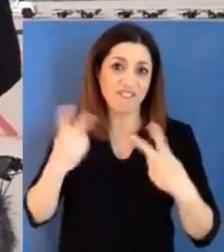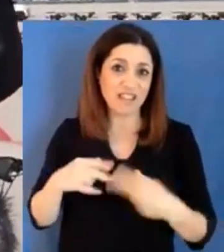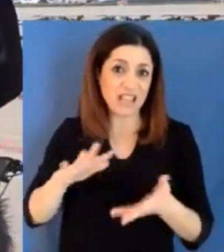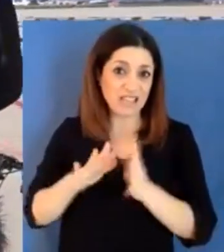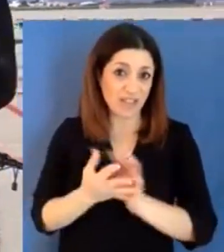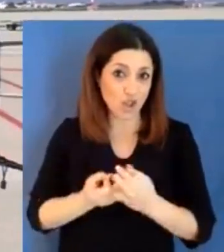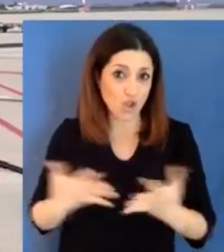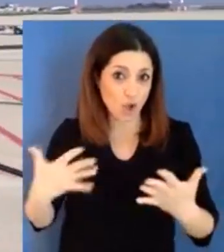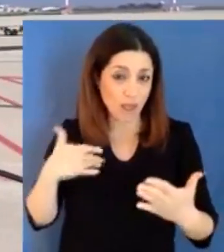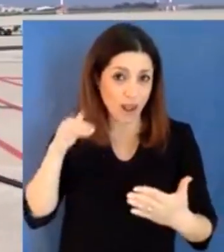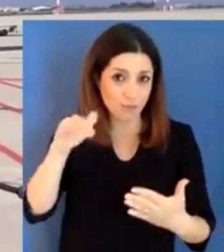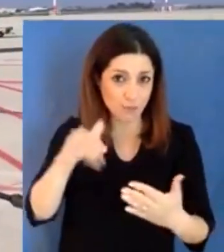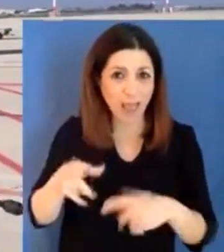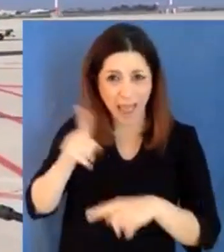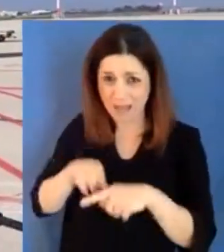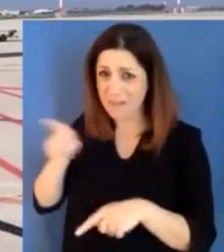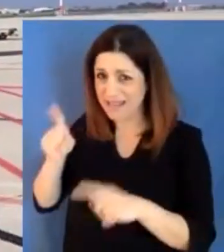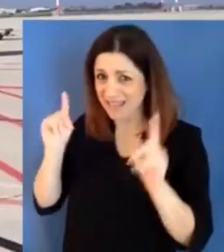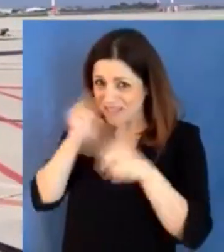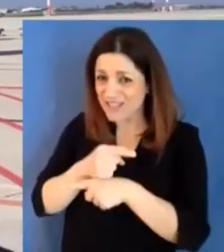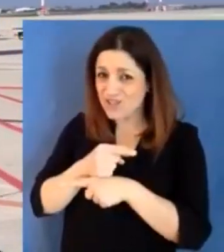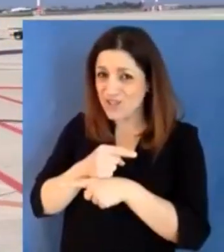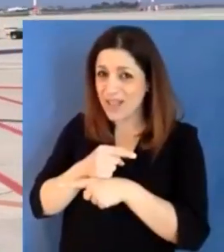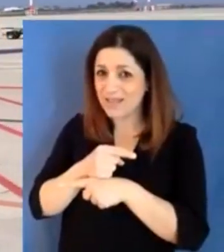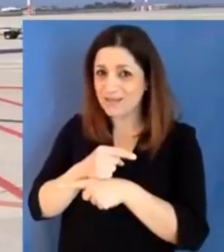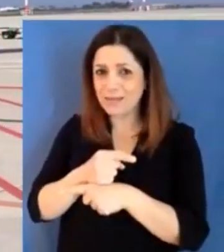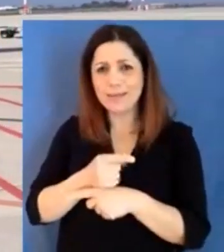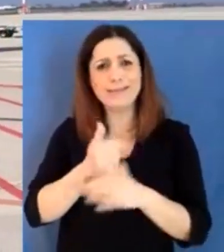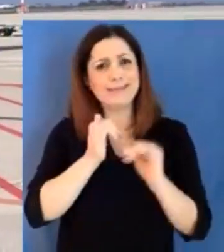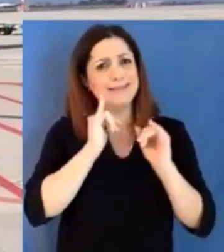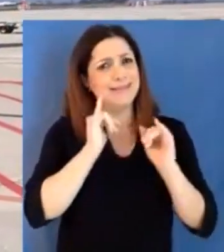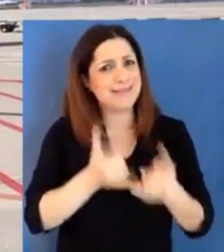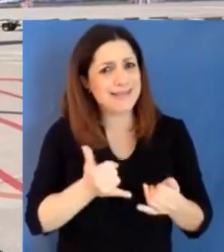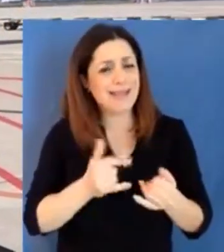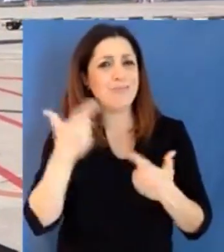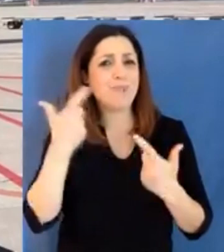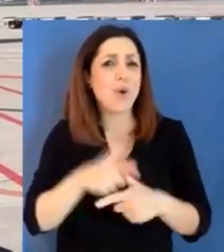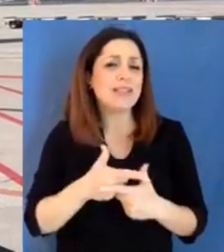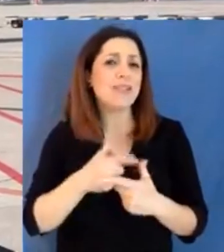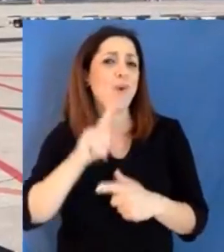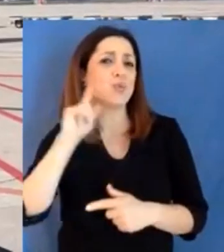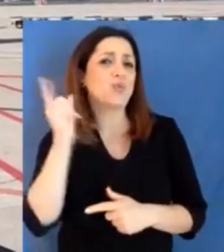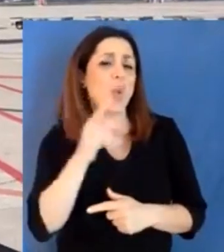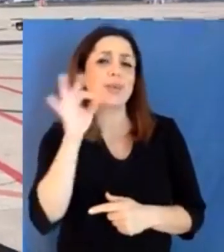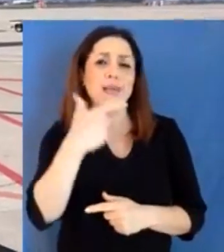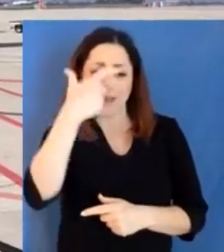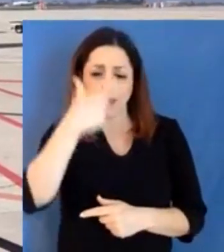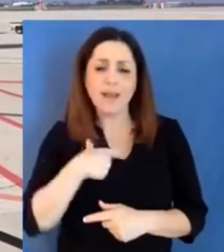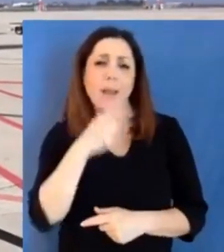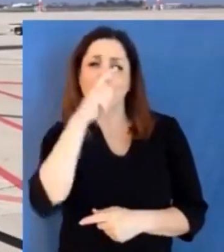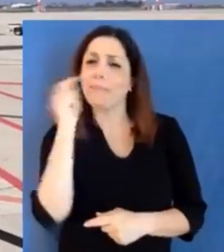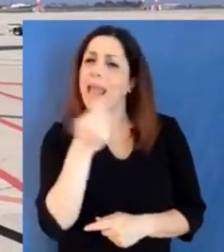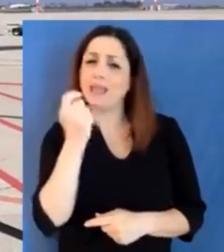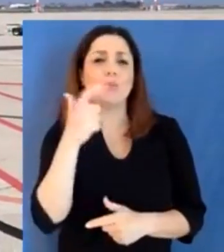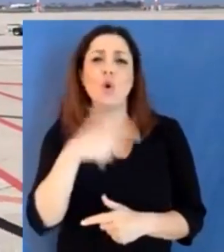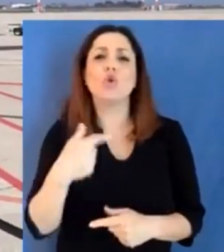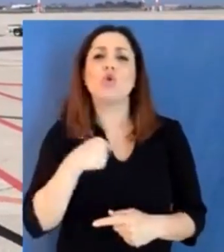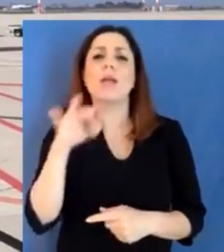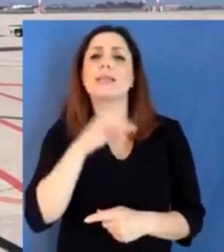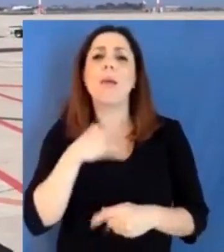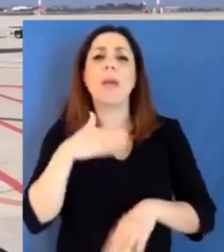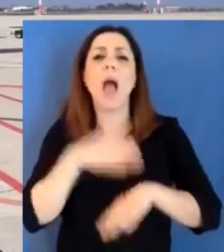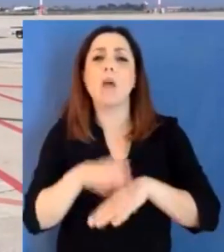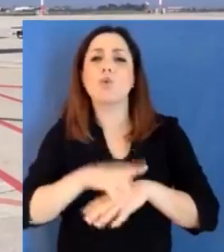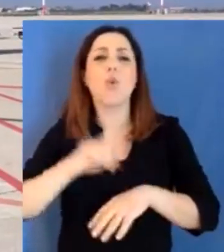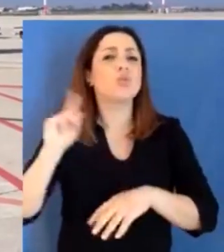giro dicendo che io abbracciavo e baciavo tutti e in effetti qualche giorno fa il giorno della Domenica delle Palme